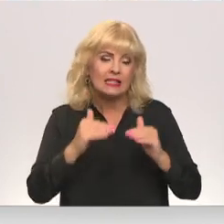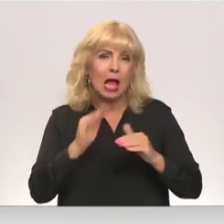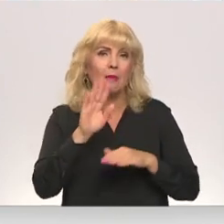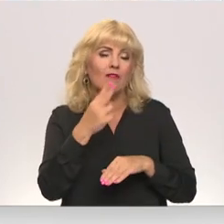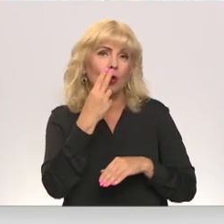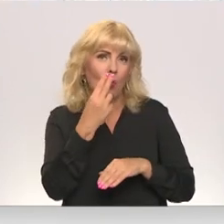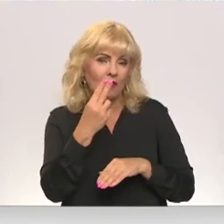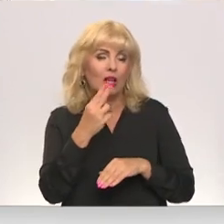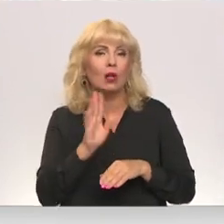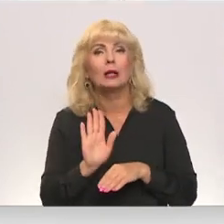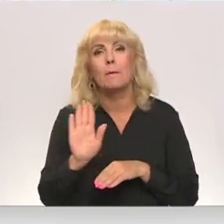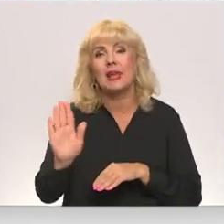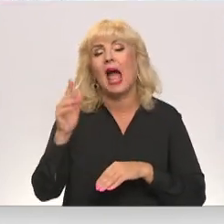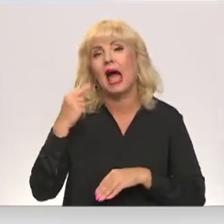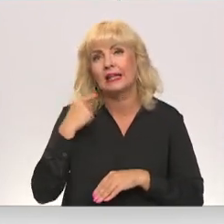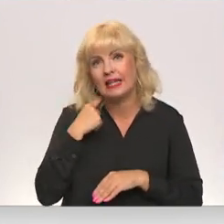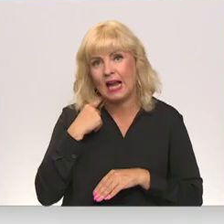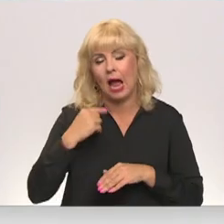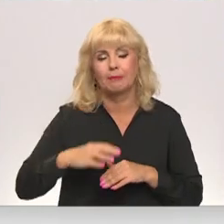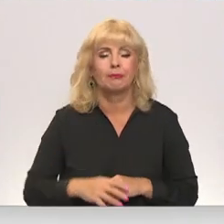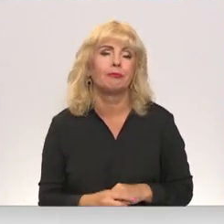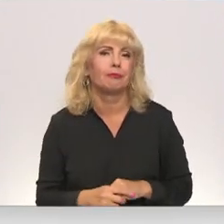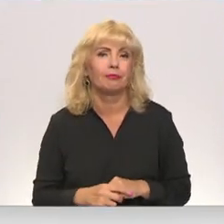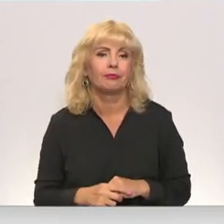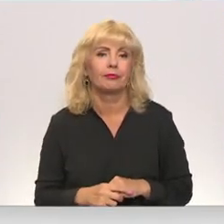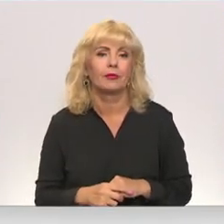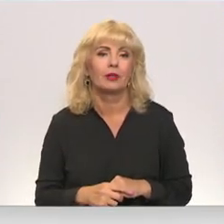Arī pierīgā. Kārlis Miksons, Ivans Milovs, Latvijas televīzija.